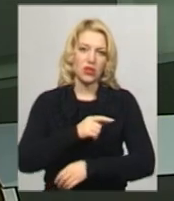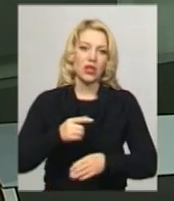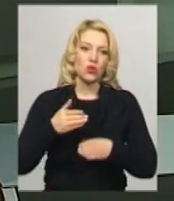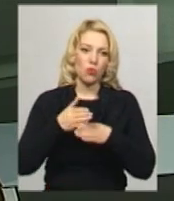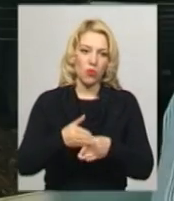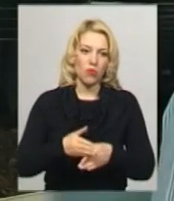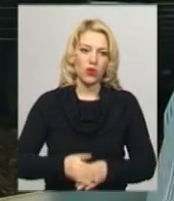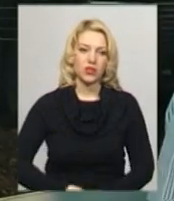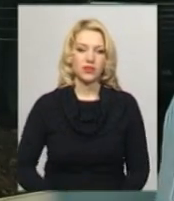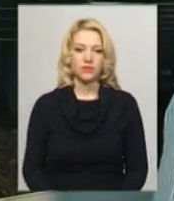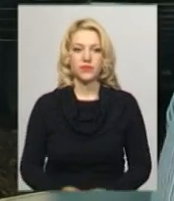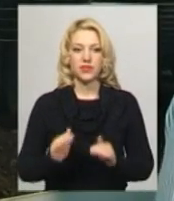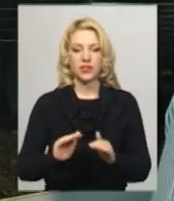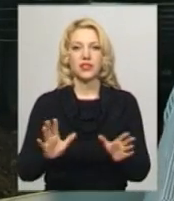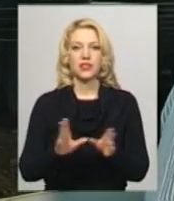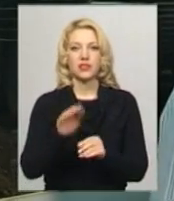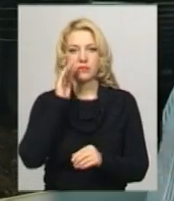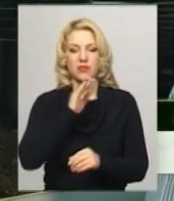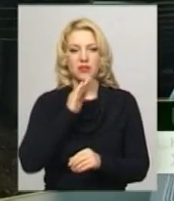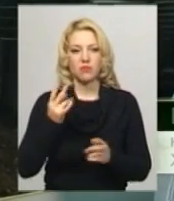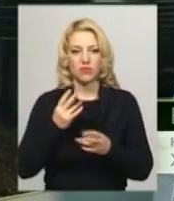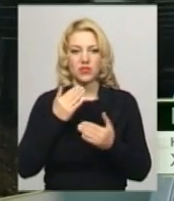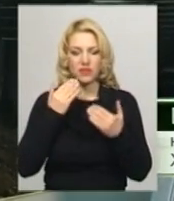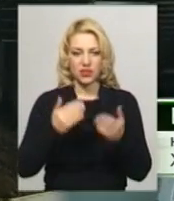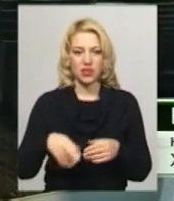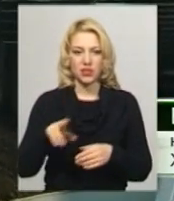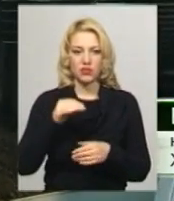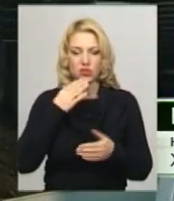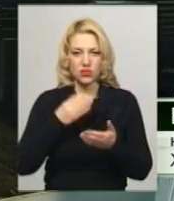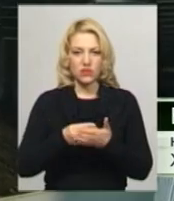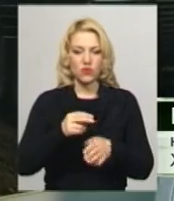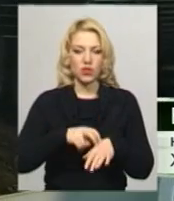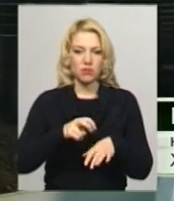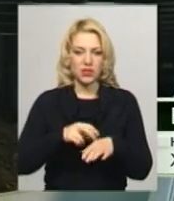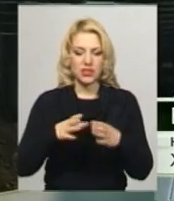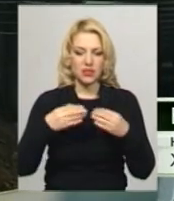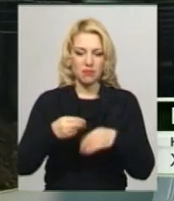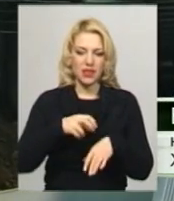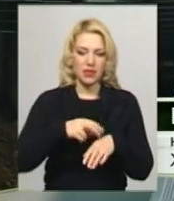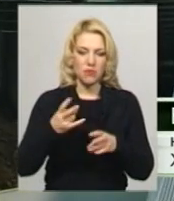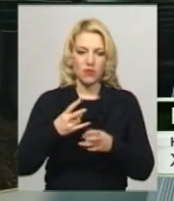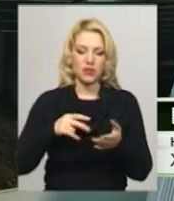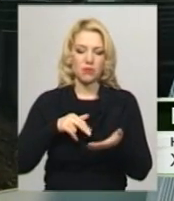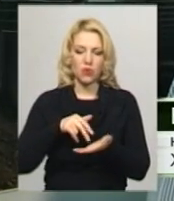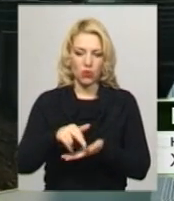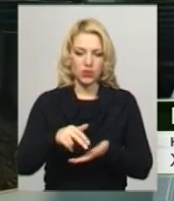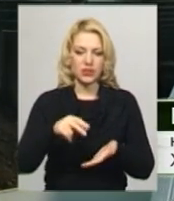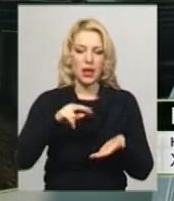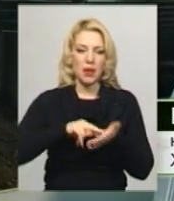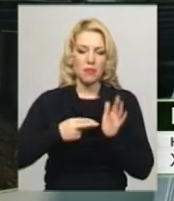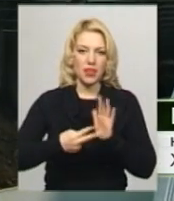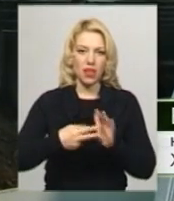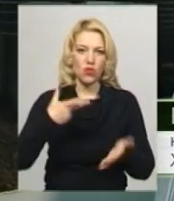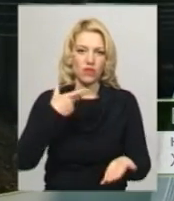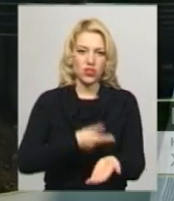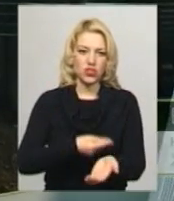Діти з батьками мали би звертатися до своїх педіатрів, своїх сімейних лікарів і проходити планове щеплення в